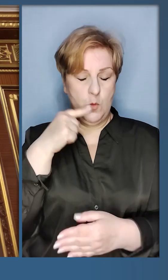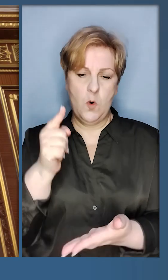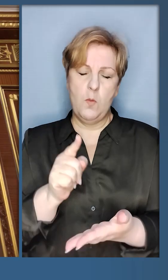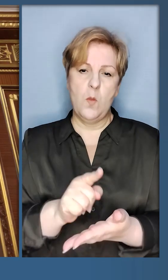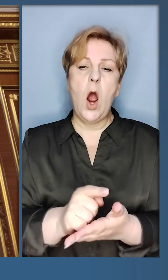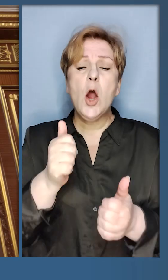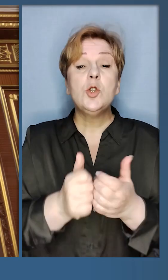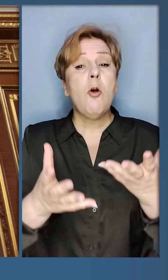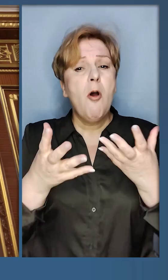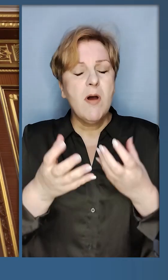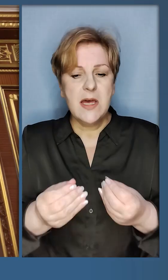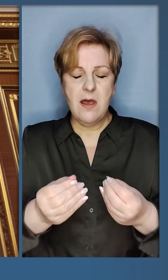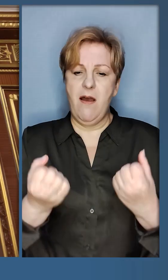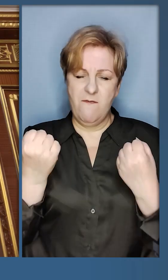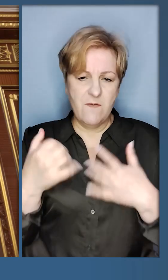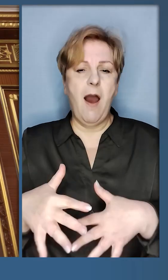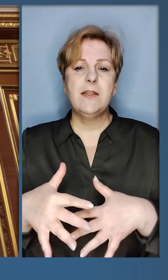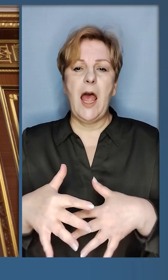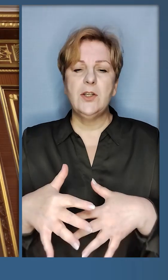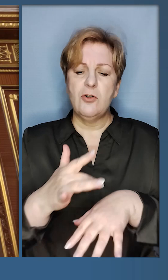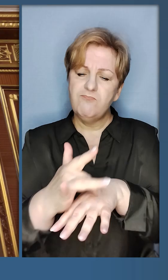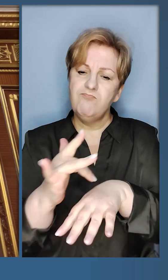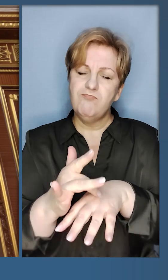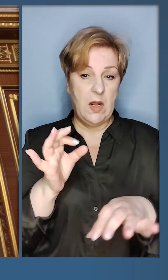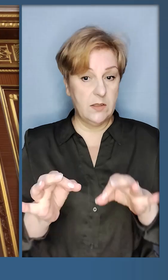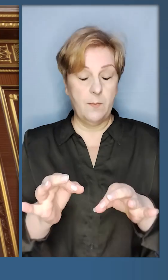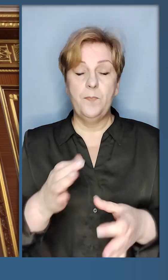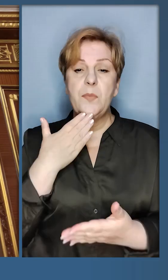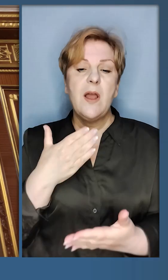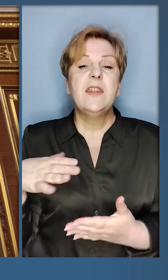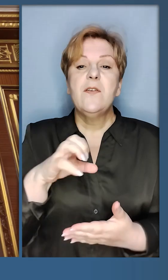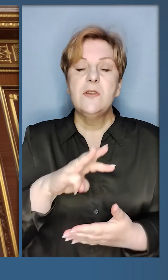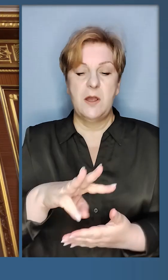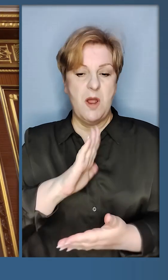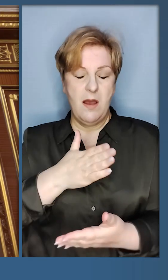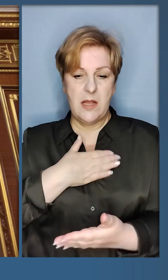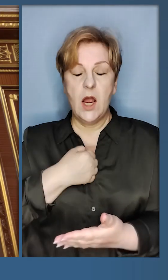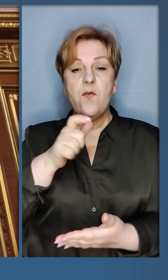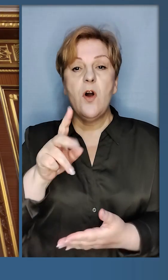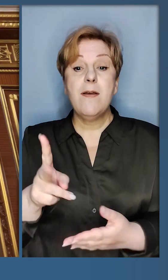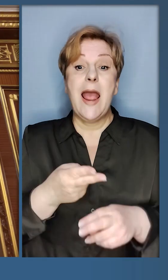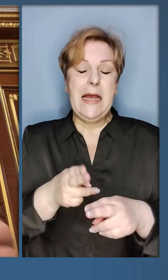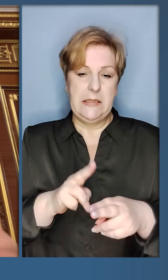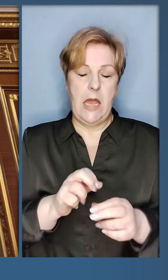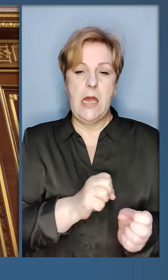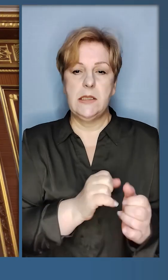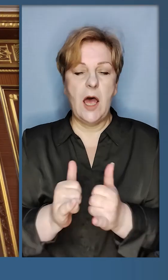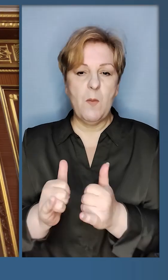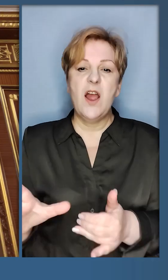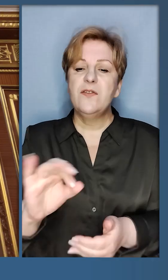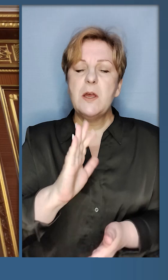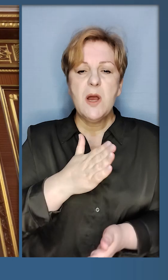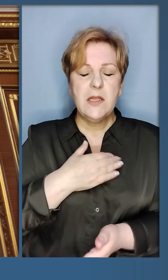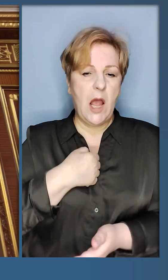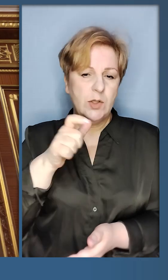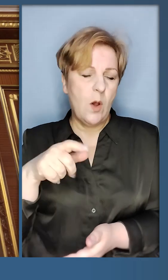повинна щодня втрачати це справедливо. І я дякую усім нашим воїнам, які це забезпечують, усім